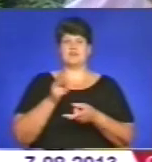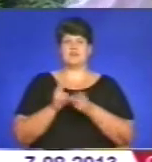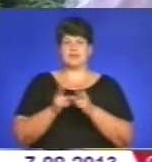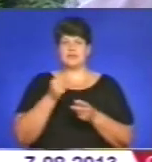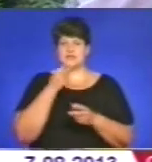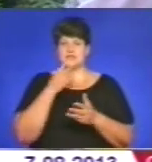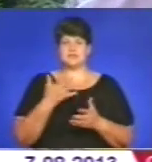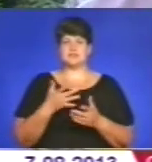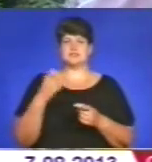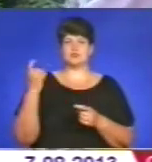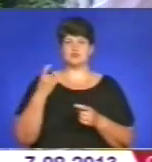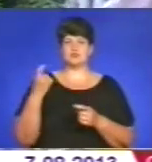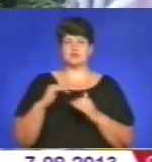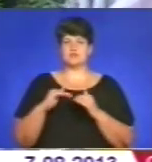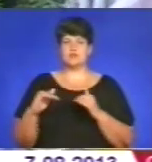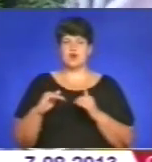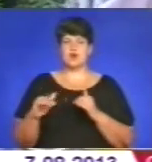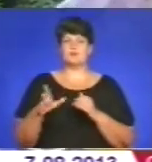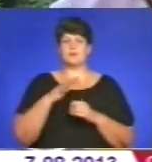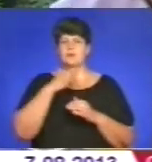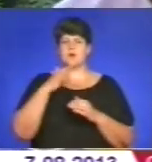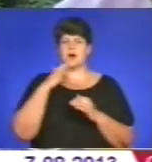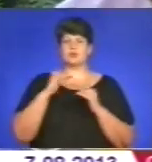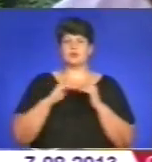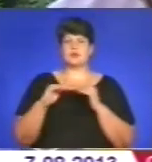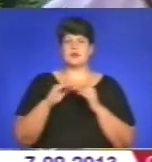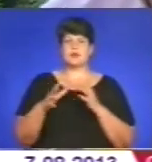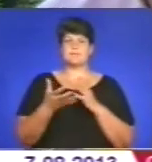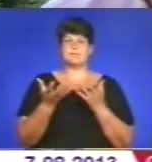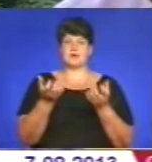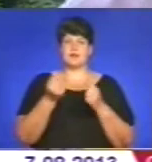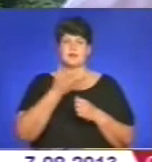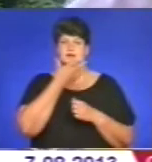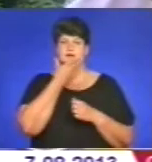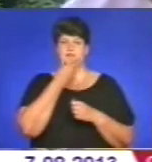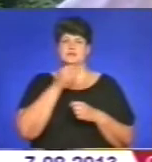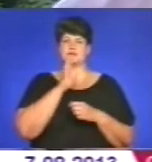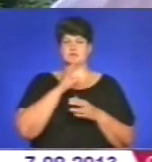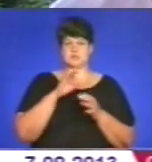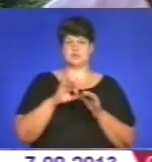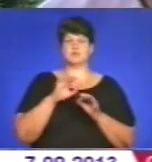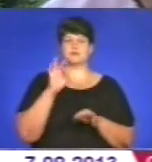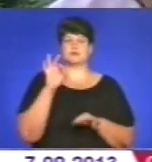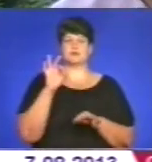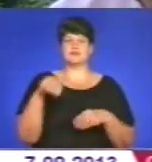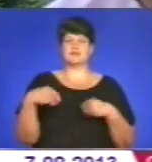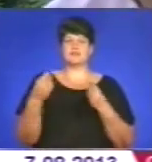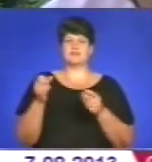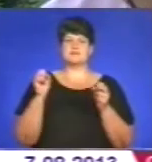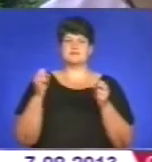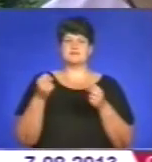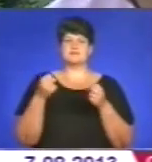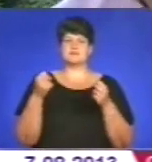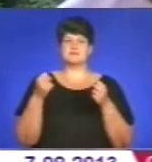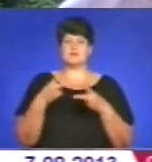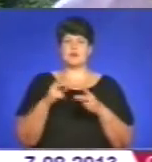господарськими дворами, тут вже було багато полів. Вибирали таких дівчат красивіших, стрункіших, давали їм спеціальну таку уніформу, якщо